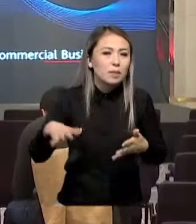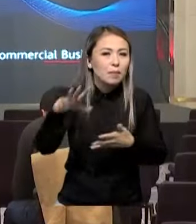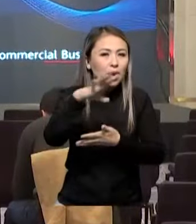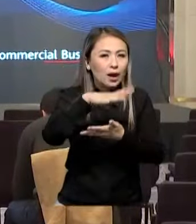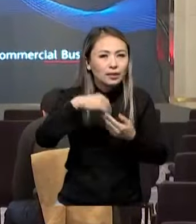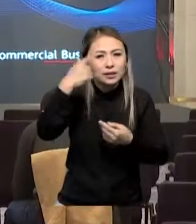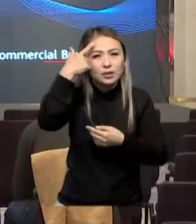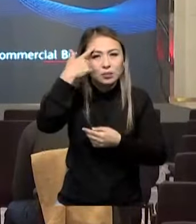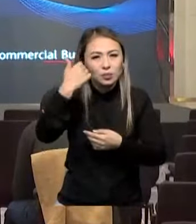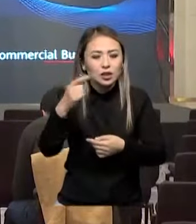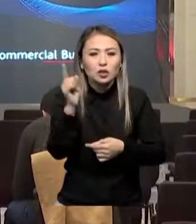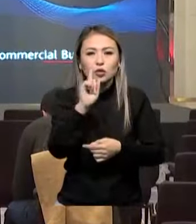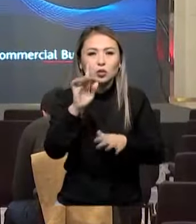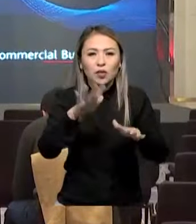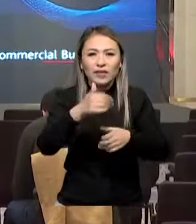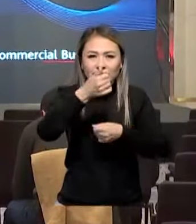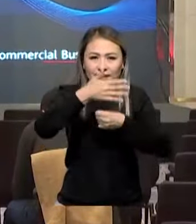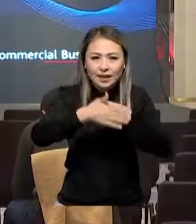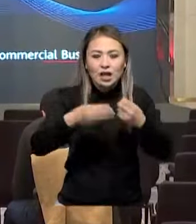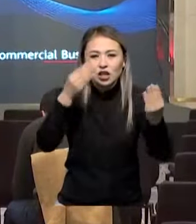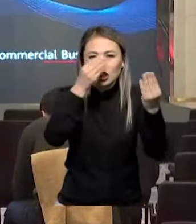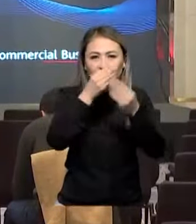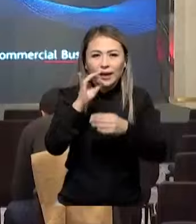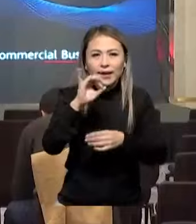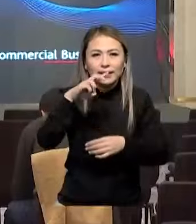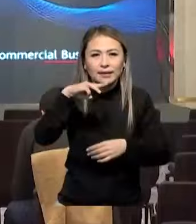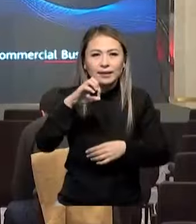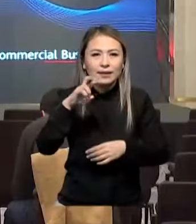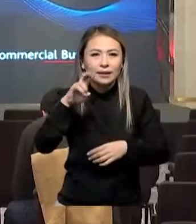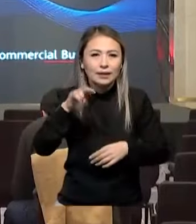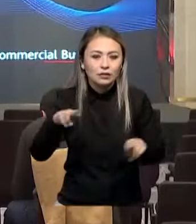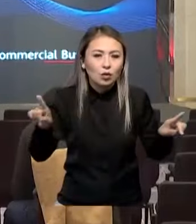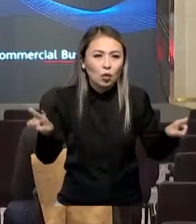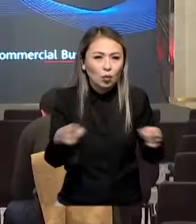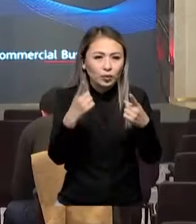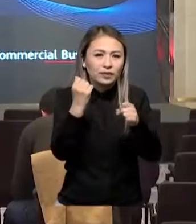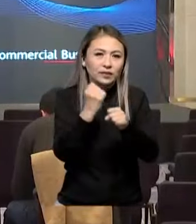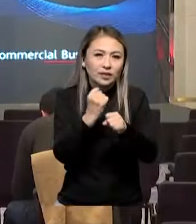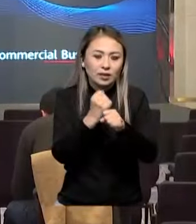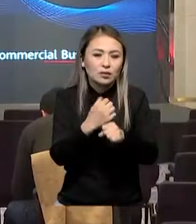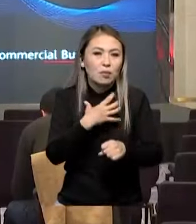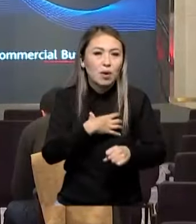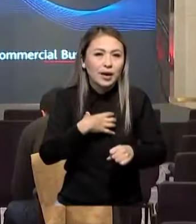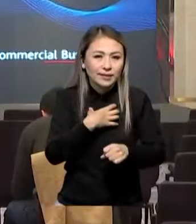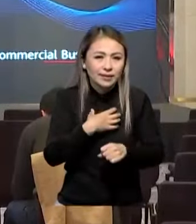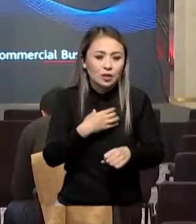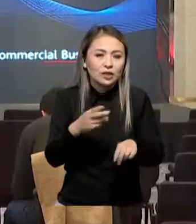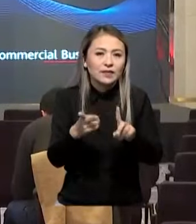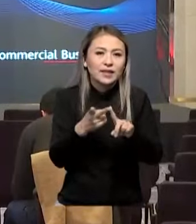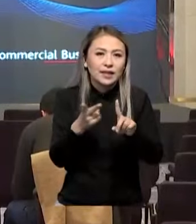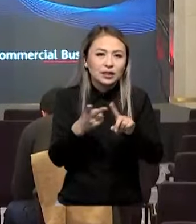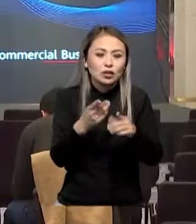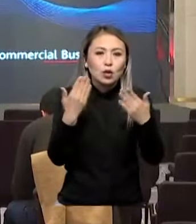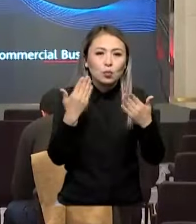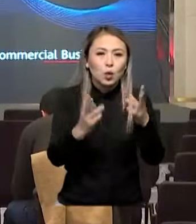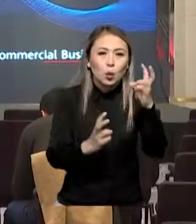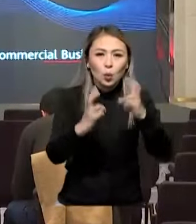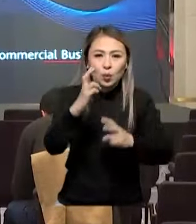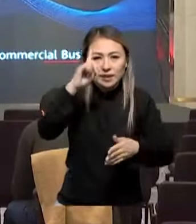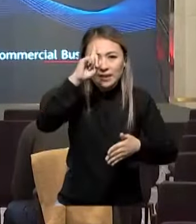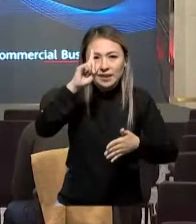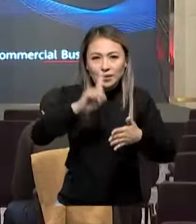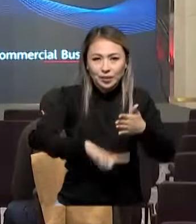білесіздер, дата ортауқтармен жасанды интелект үшін дамыған инфрақұрылымның болуы маңызды. Екіншіден бұл өндірісінің